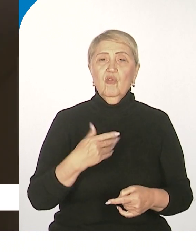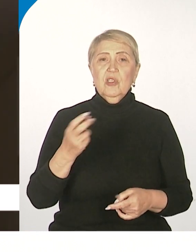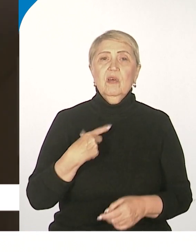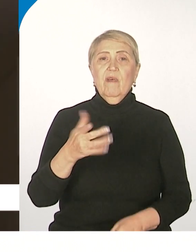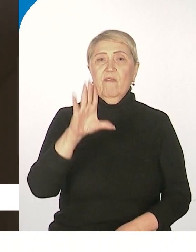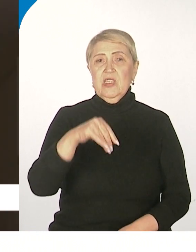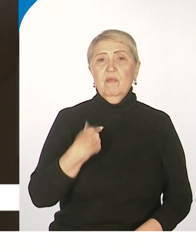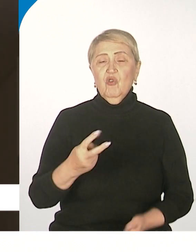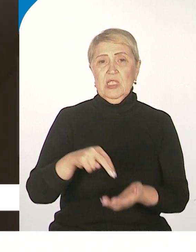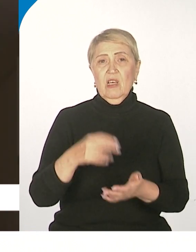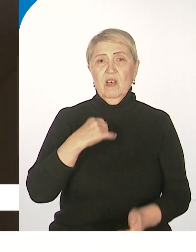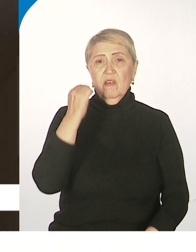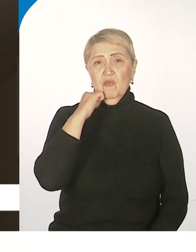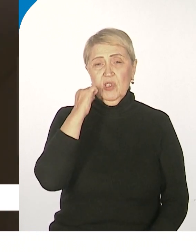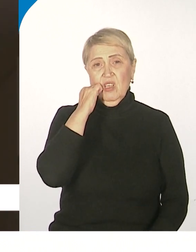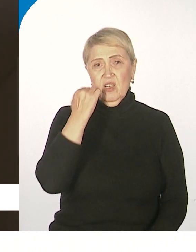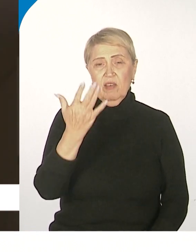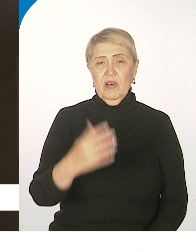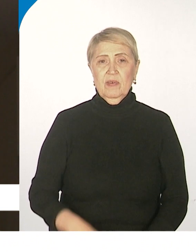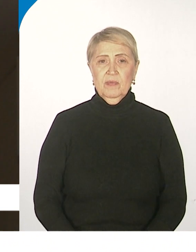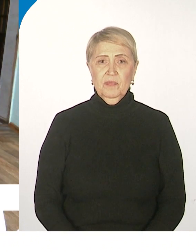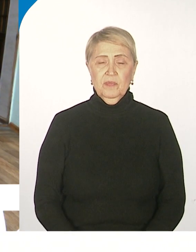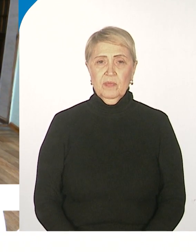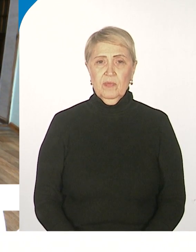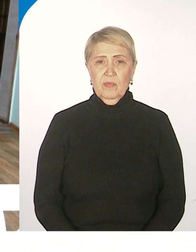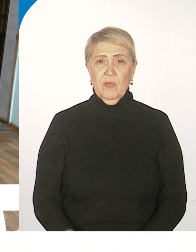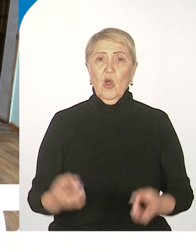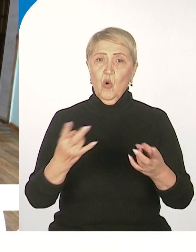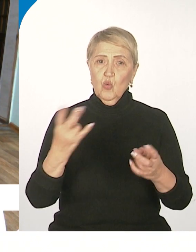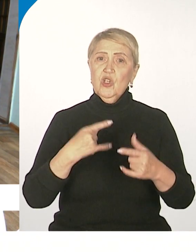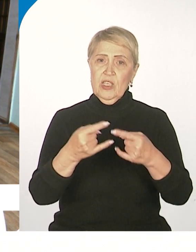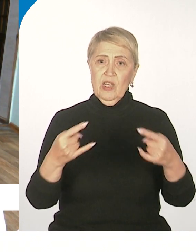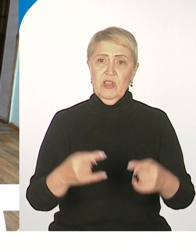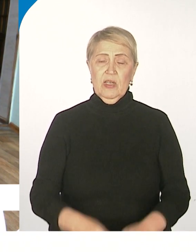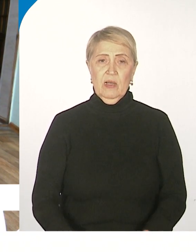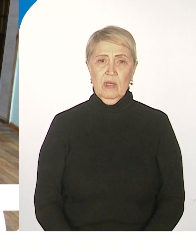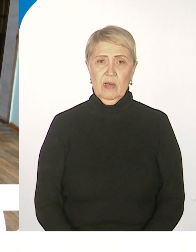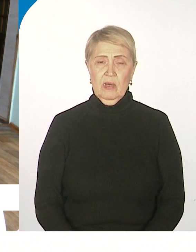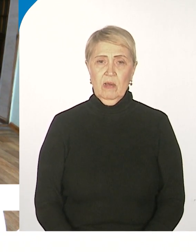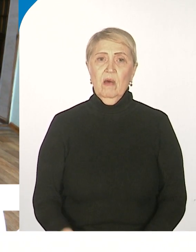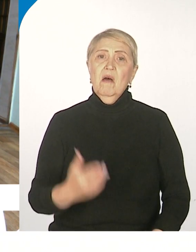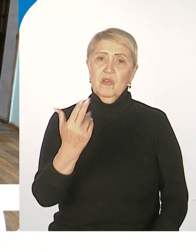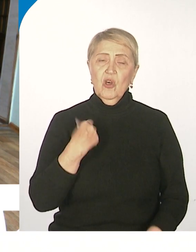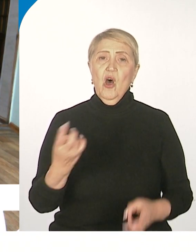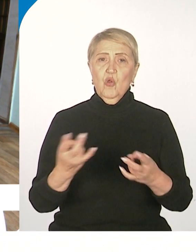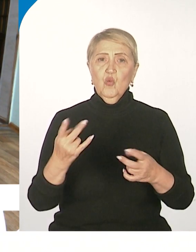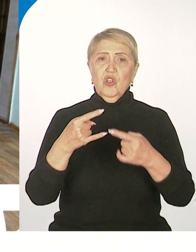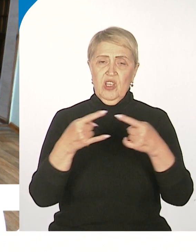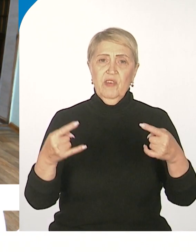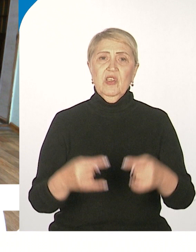тоскливо. Ни новостей не узнать, ни фильм посмотреть. Нужен телевизор? Да. Нужен. Нужен?